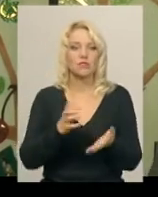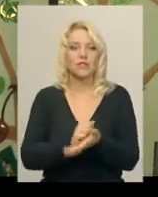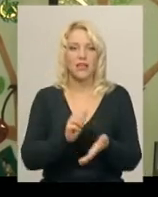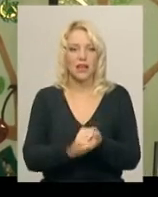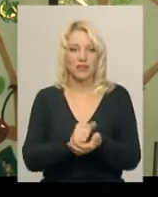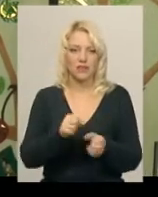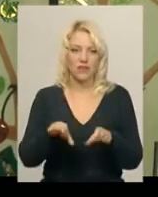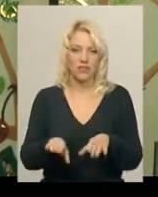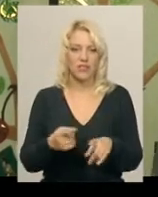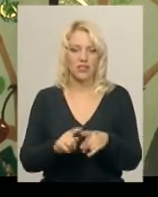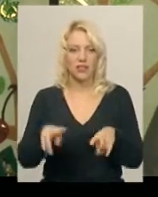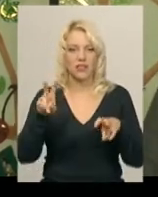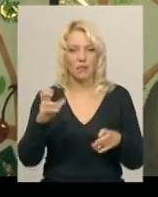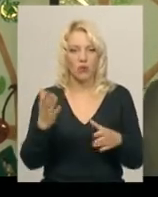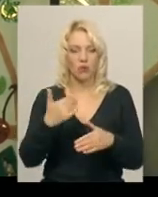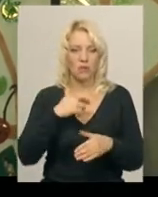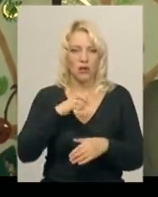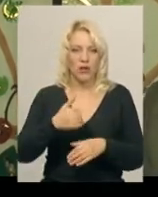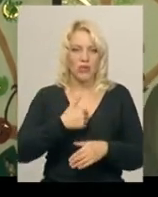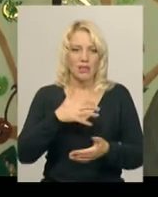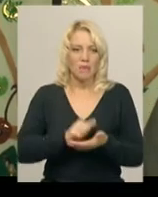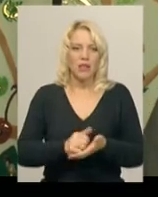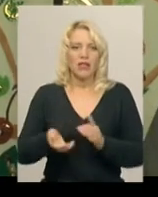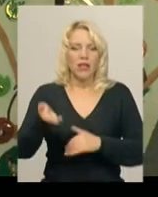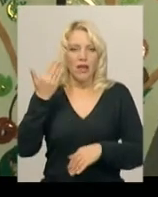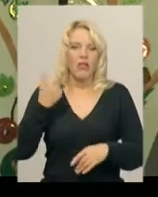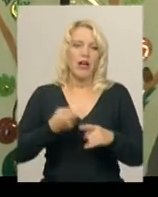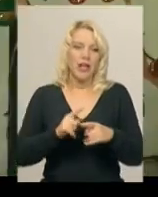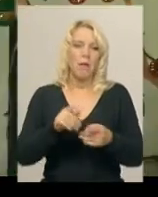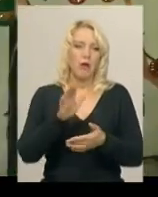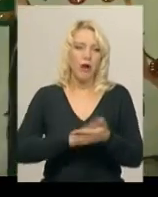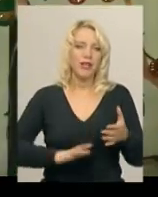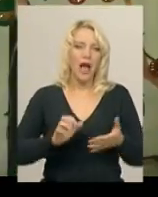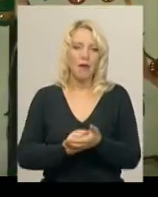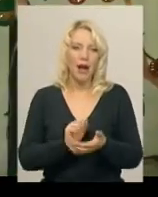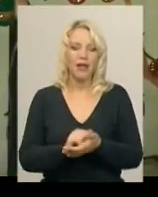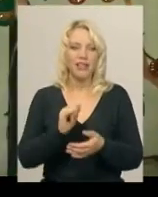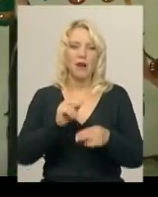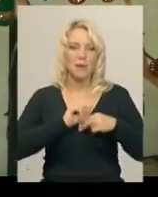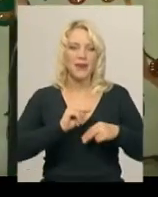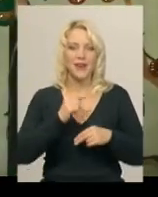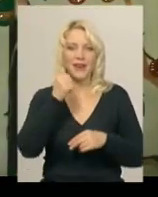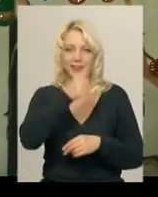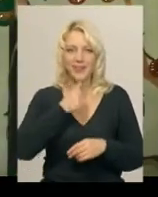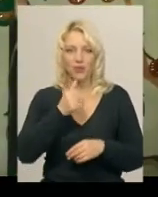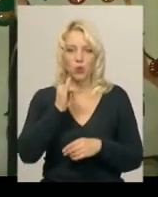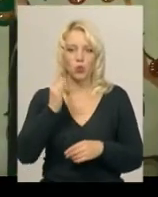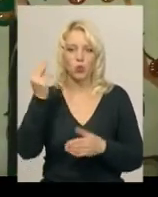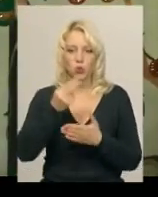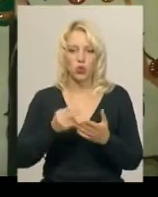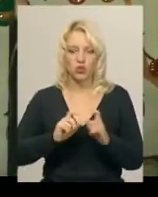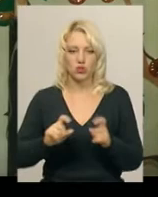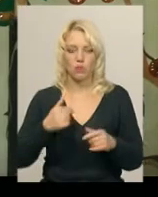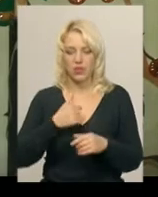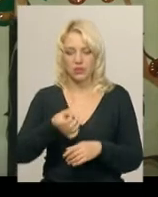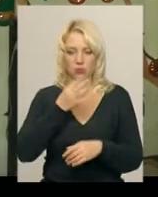вирішив, що ця тема, якою я хотів зайнятися давно, і вже ось продовжую нею займатися. Попрацювали рік художній школі. Мені сподобався особисто